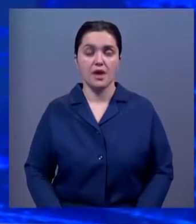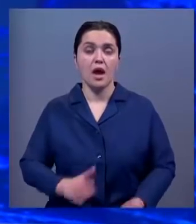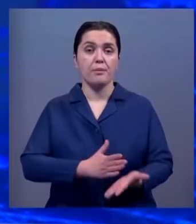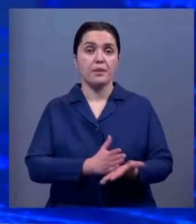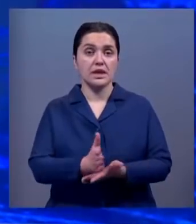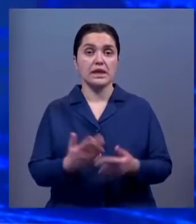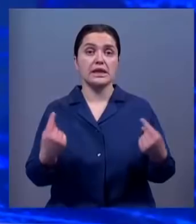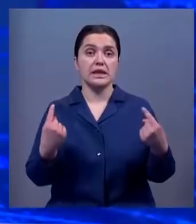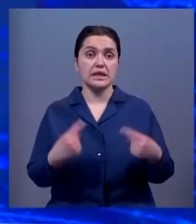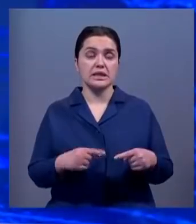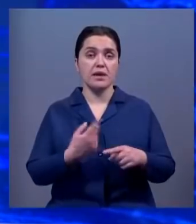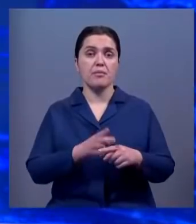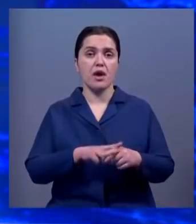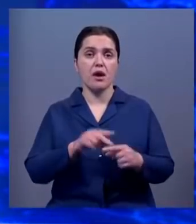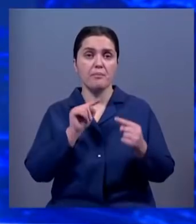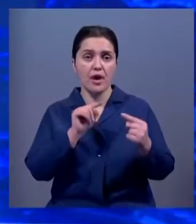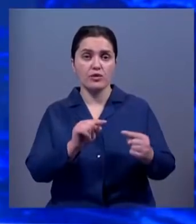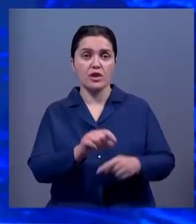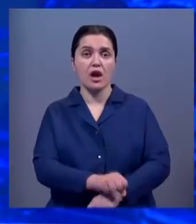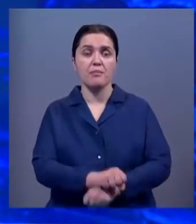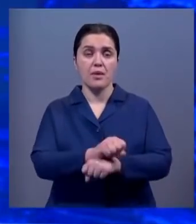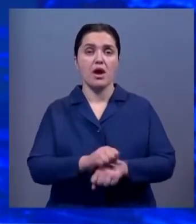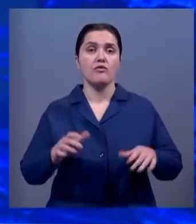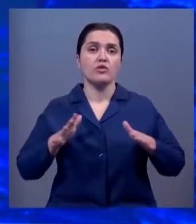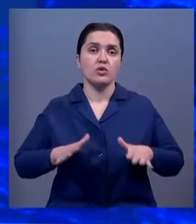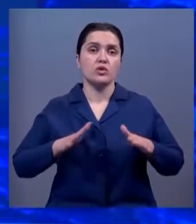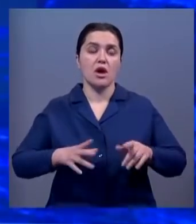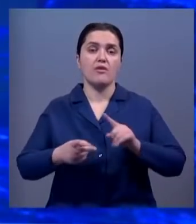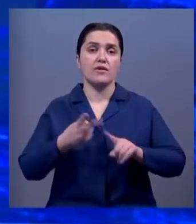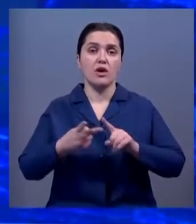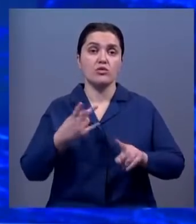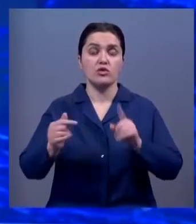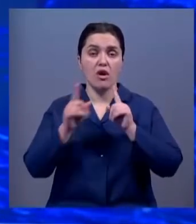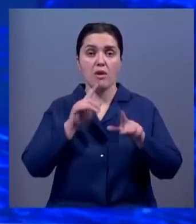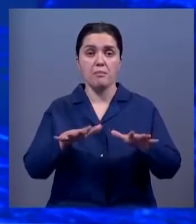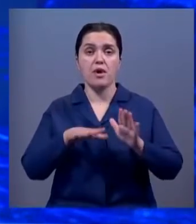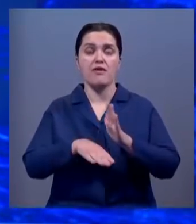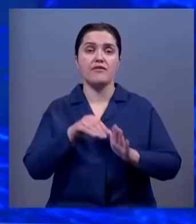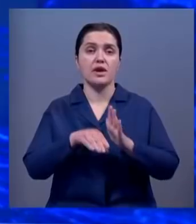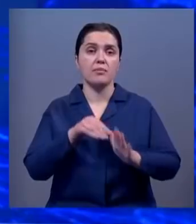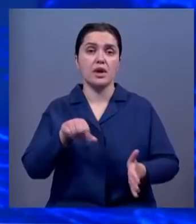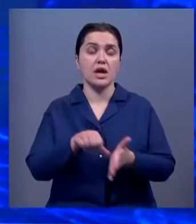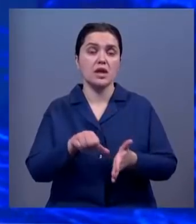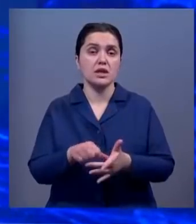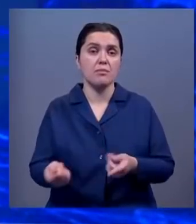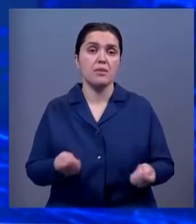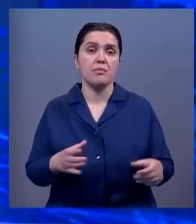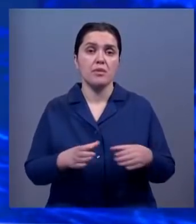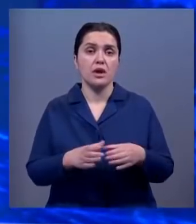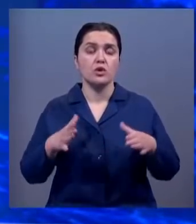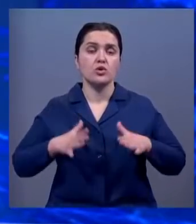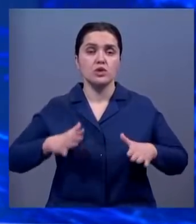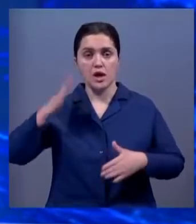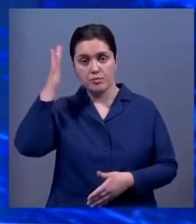Политические кризисы, бойкот оппозиции. На таком фоне в Грузии прошел второй тур парламентских выборов. Кандидаты отправящей партии